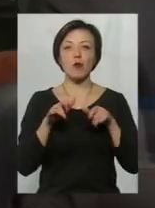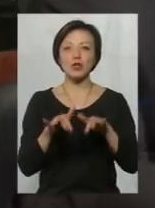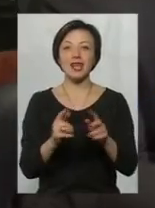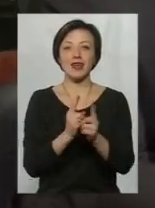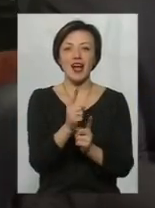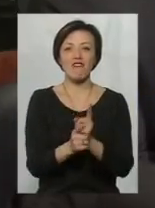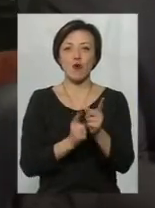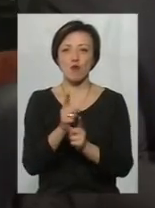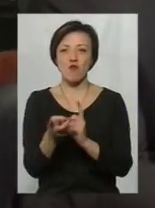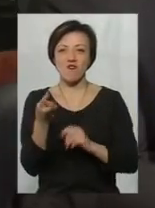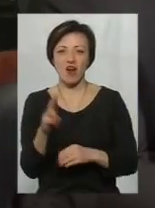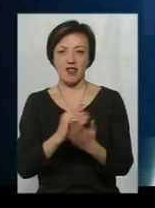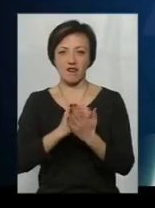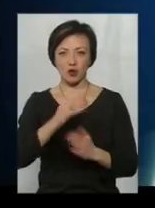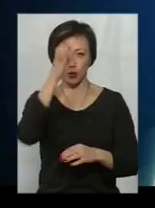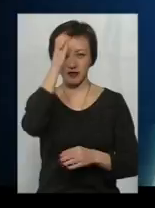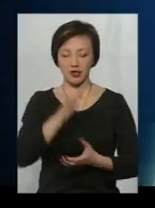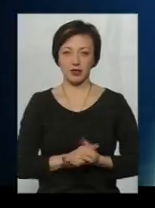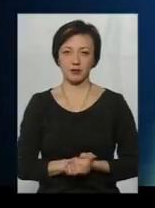реформування вищої освіти.